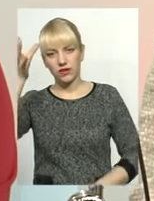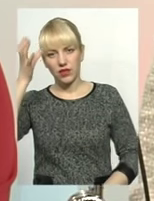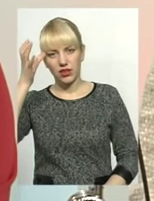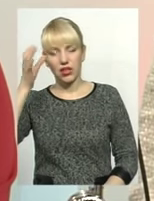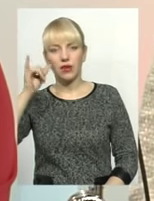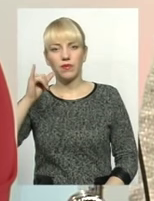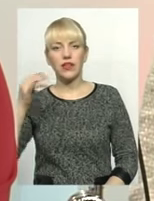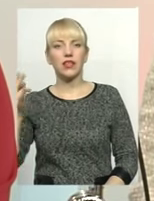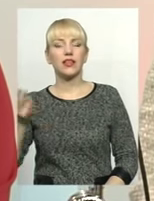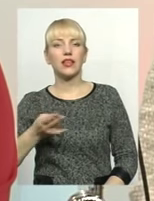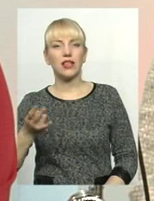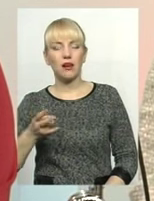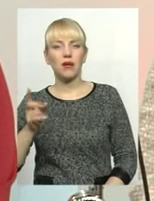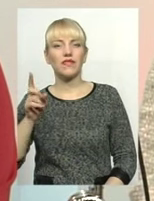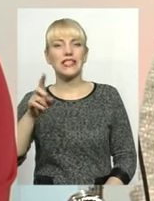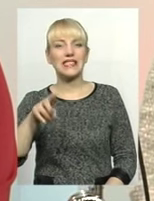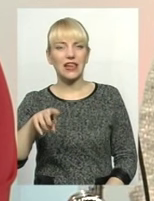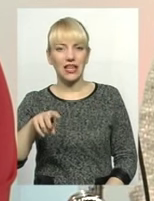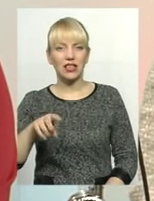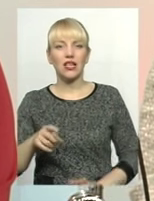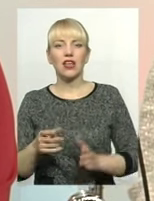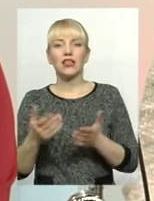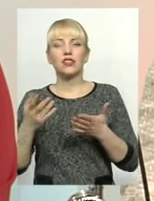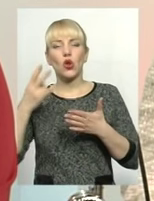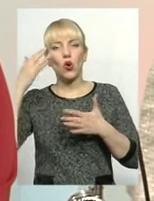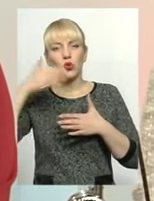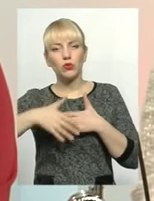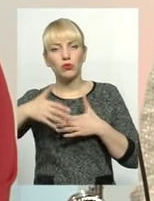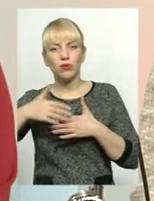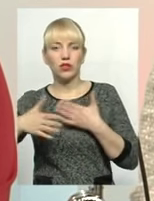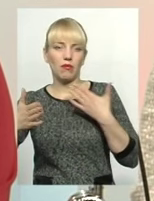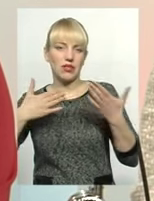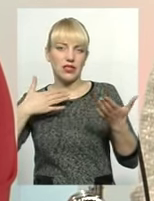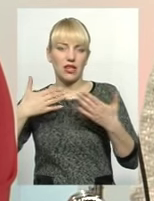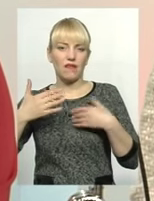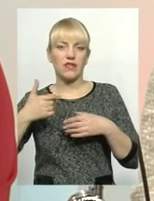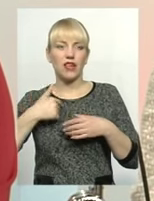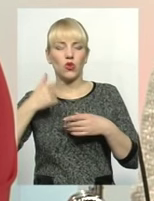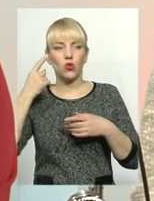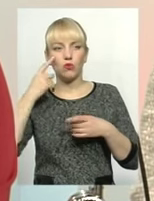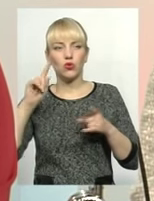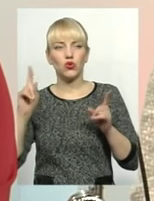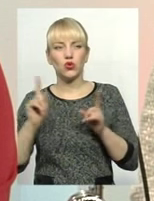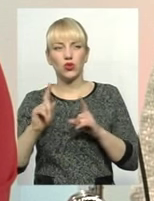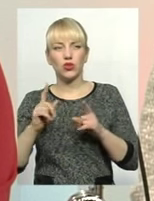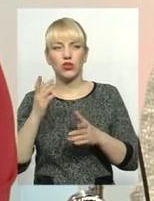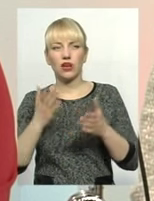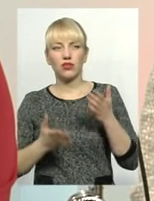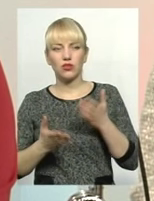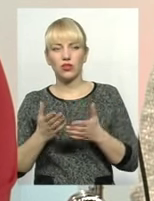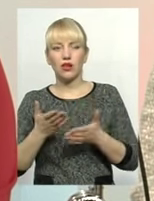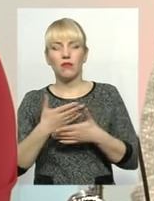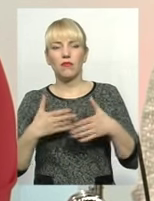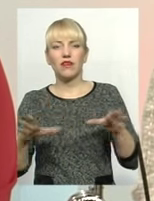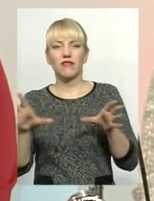і треба все ж таки якось з розумінням ставитися. І я думаю, що якщо ми